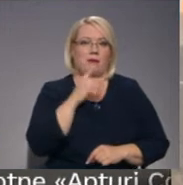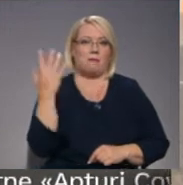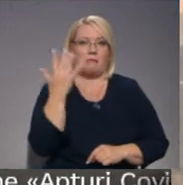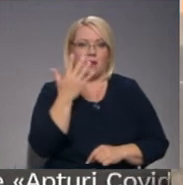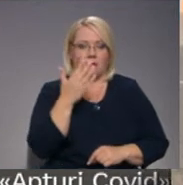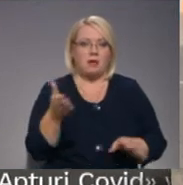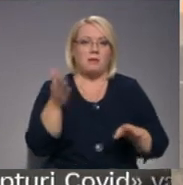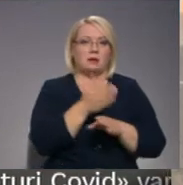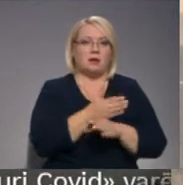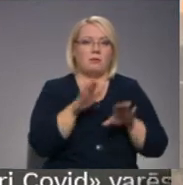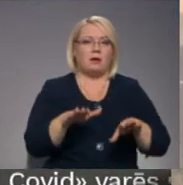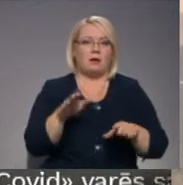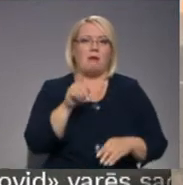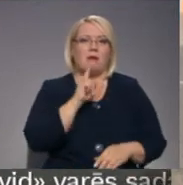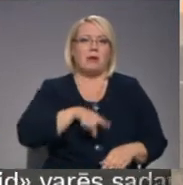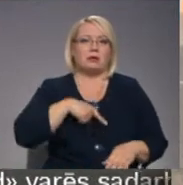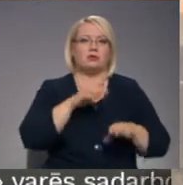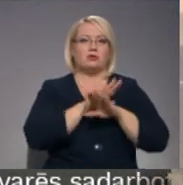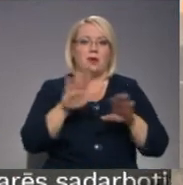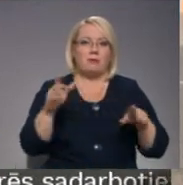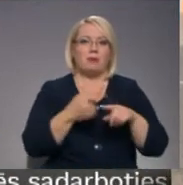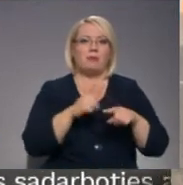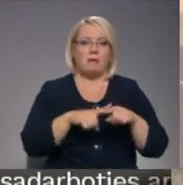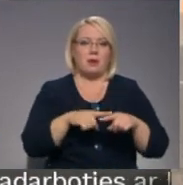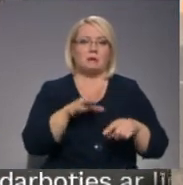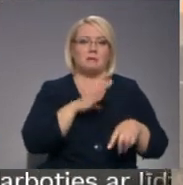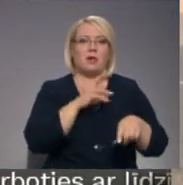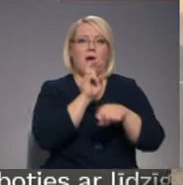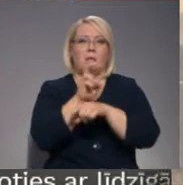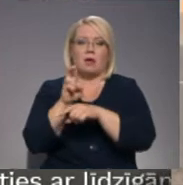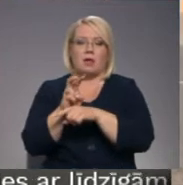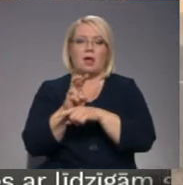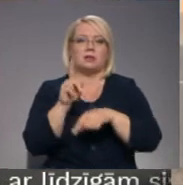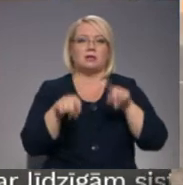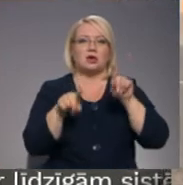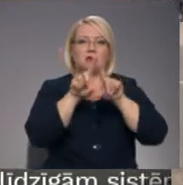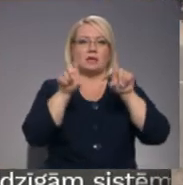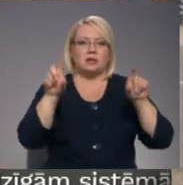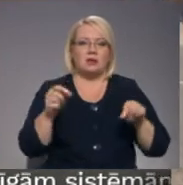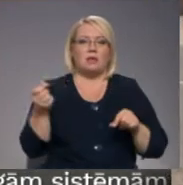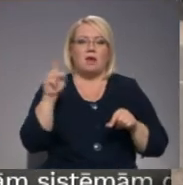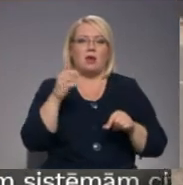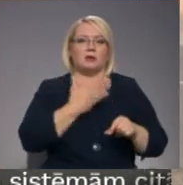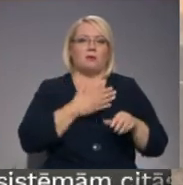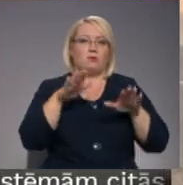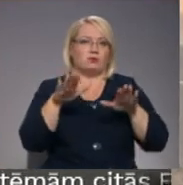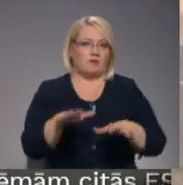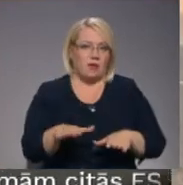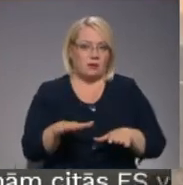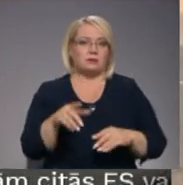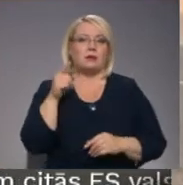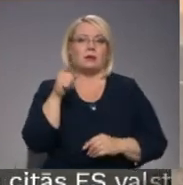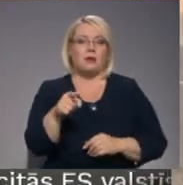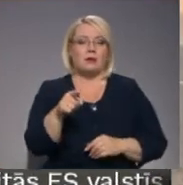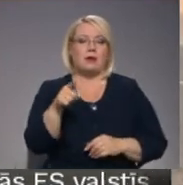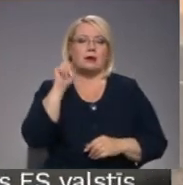tam ir bijis liepājā ilgstoši, un tad arī atiecīgi ir bijis atmeklēts atsevišķi iestādes, bet pūtībā vairāk ir bijis lokālu uz vietas. Tādā